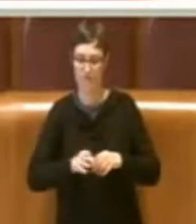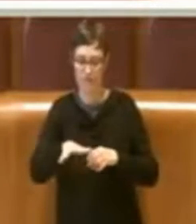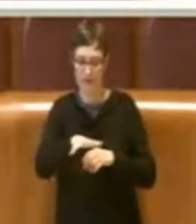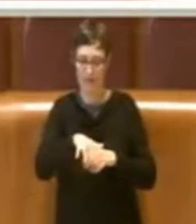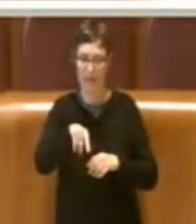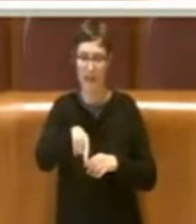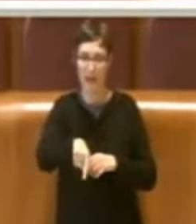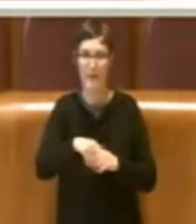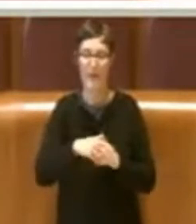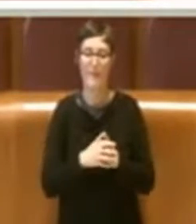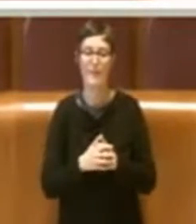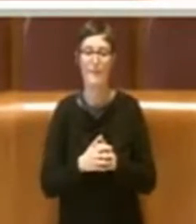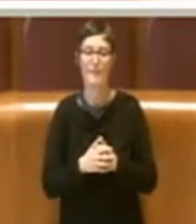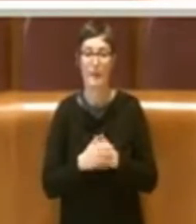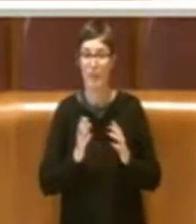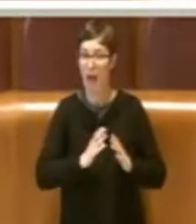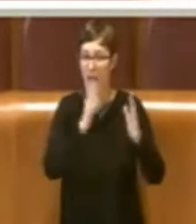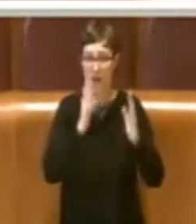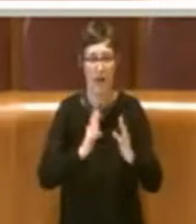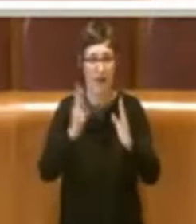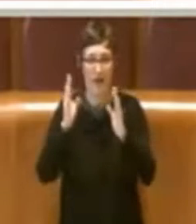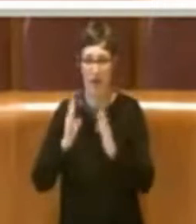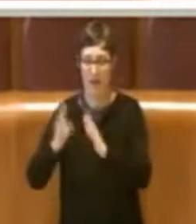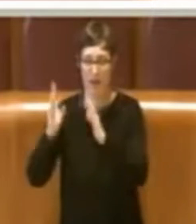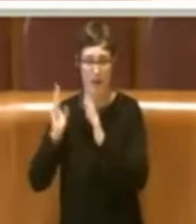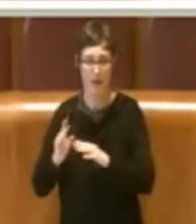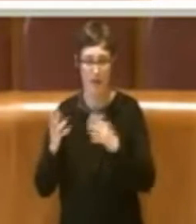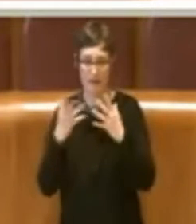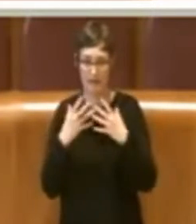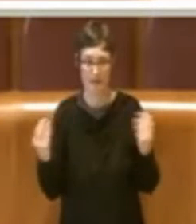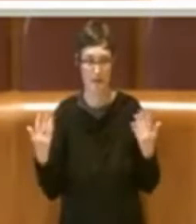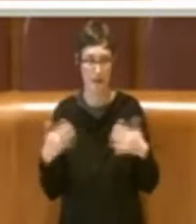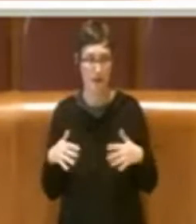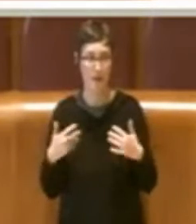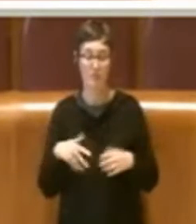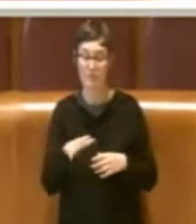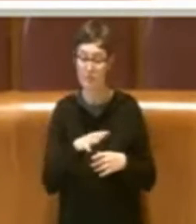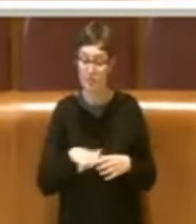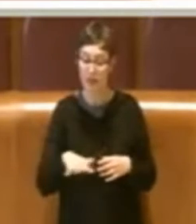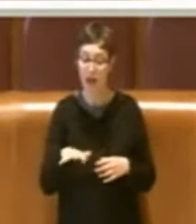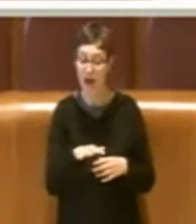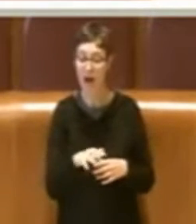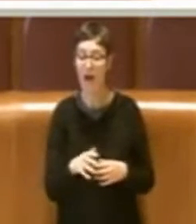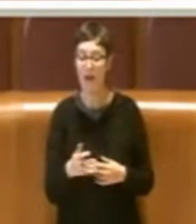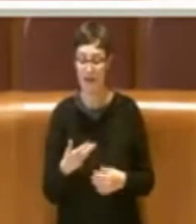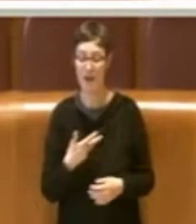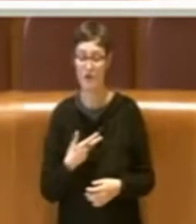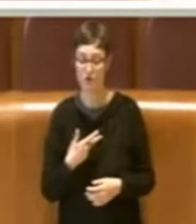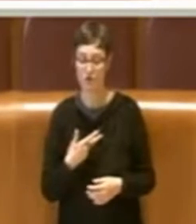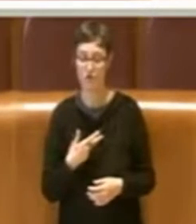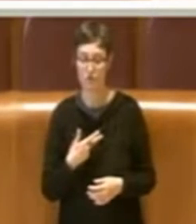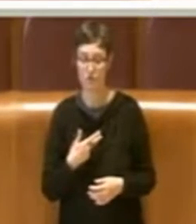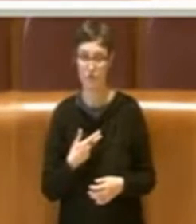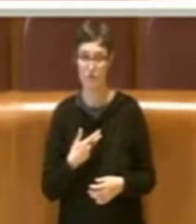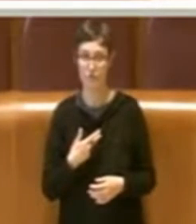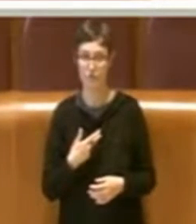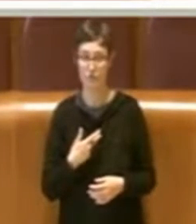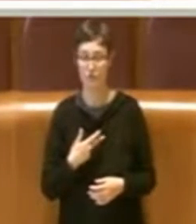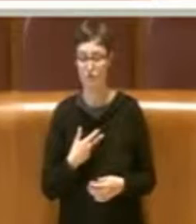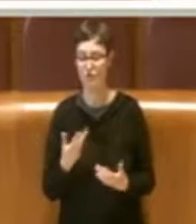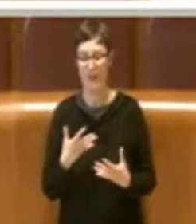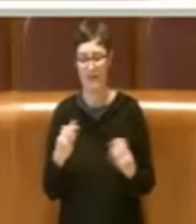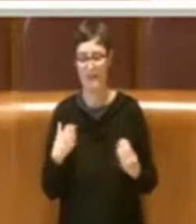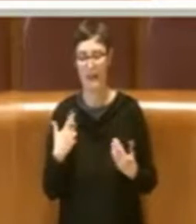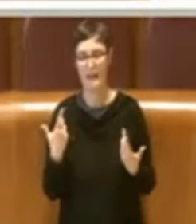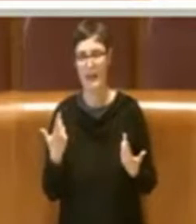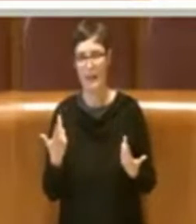'area subisce diverse iniziative che vanno nell'intento di andare verso la speculazione